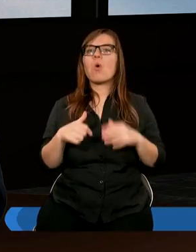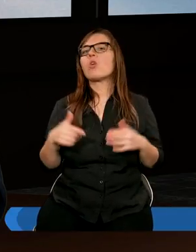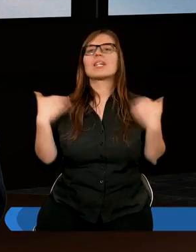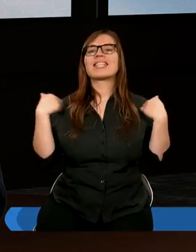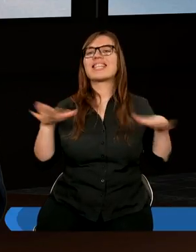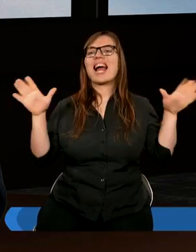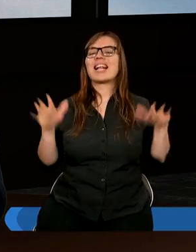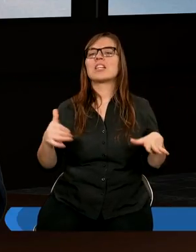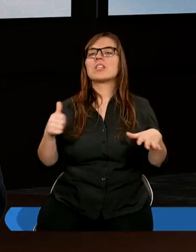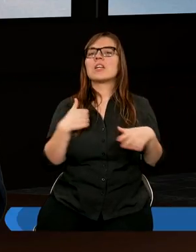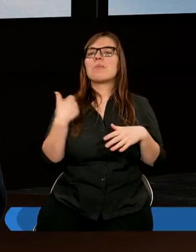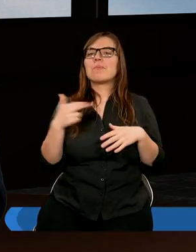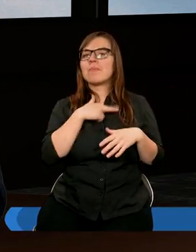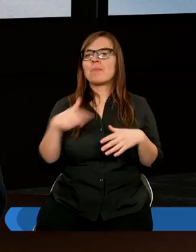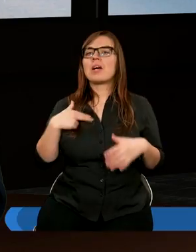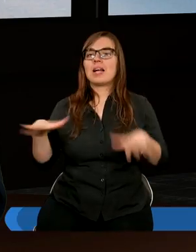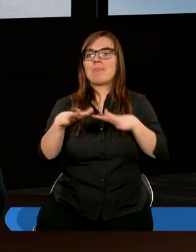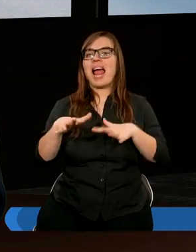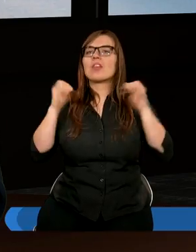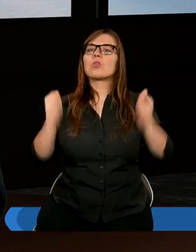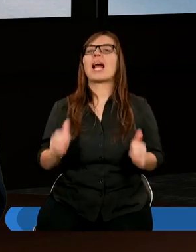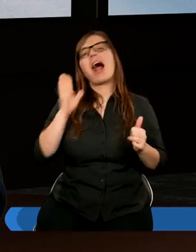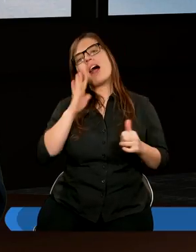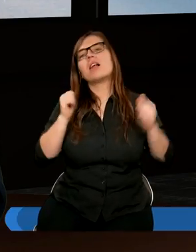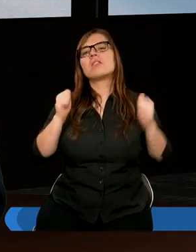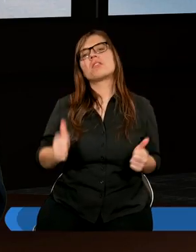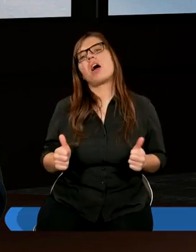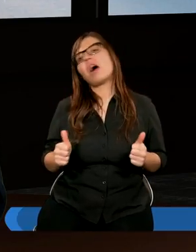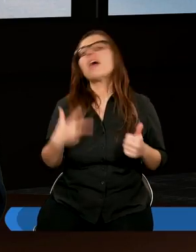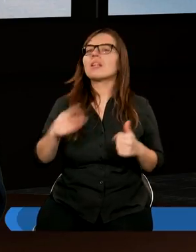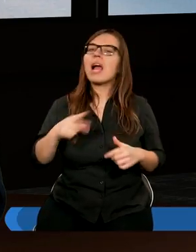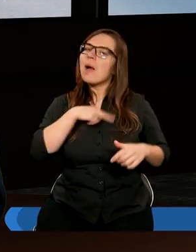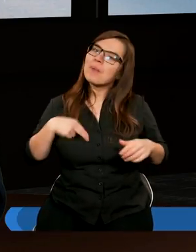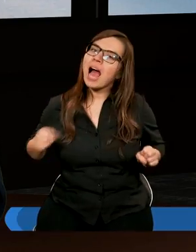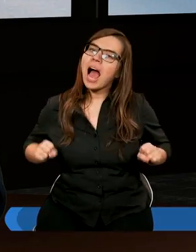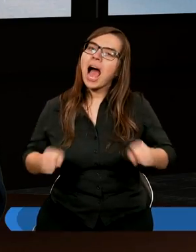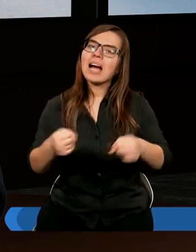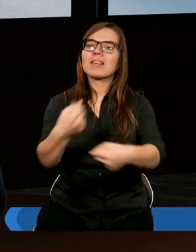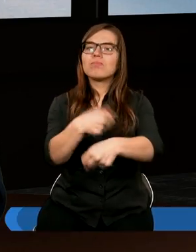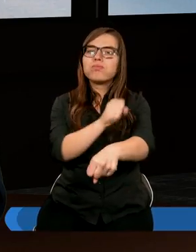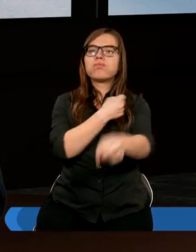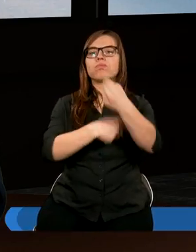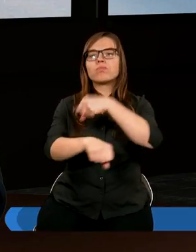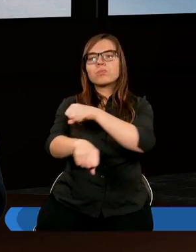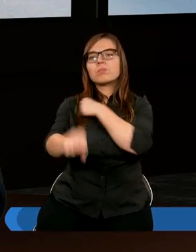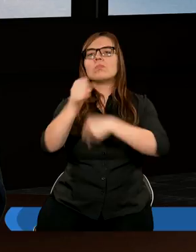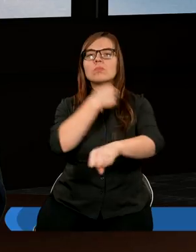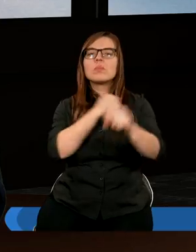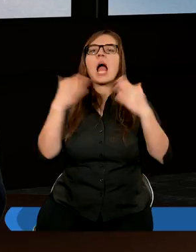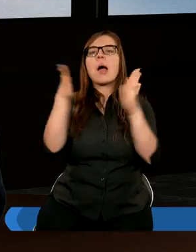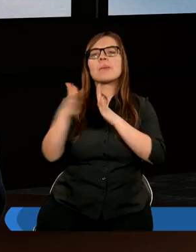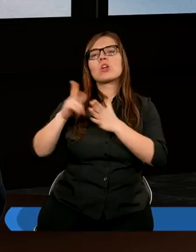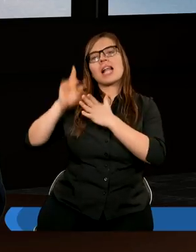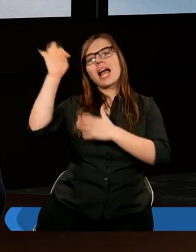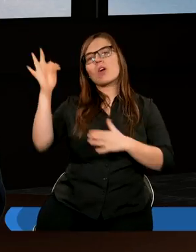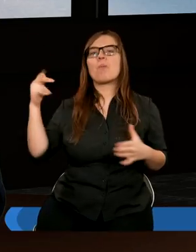nie chcesz, żebyśmy w miejscu stali, tylko żebyśmy byli aktywni i aktywnie byli przygotowani